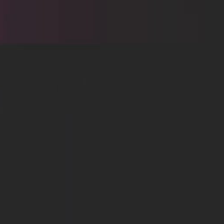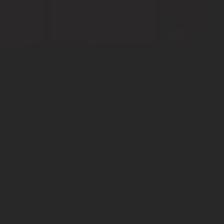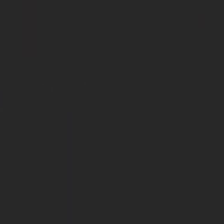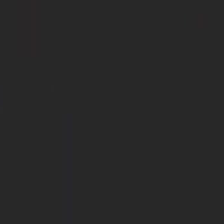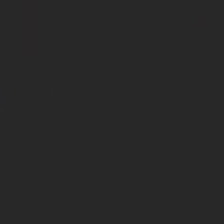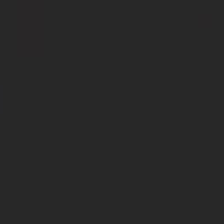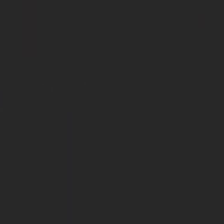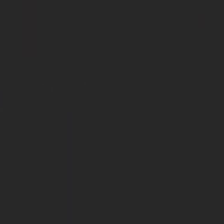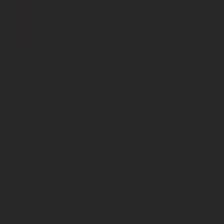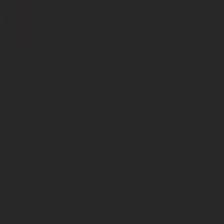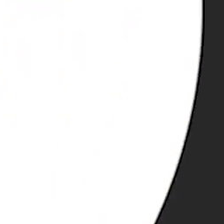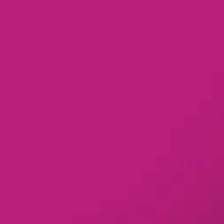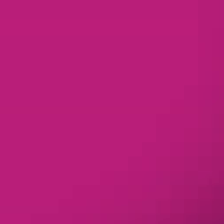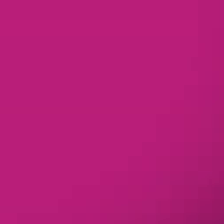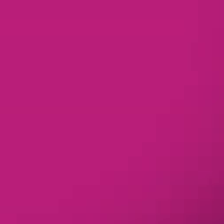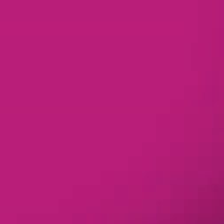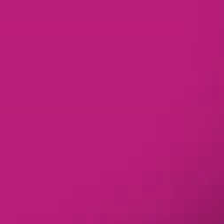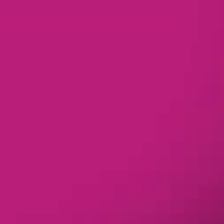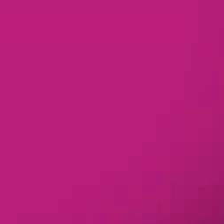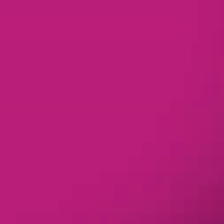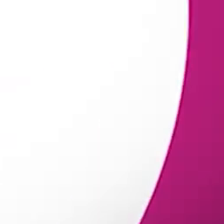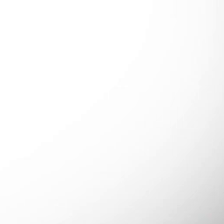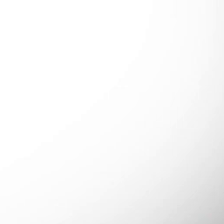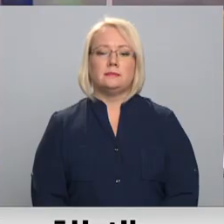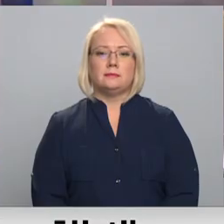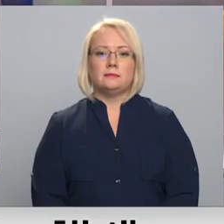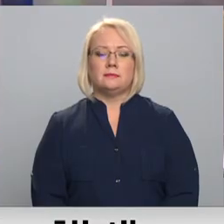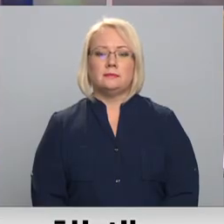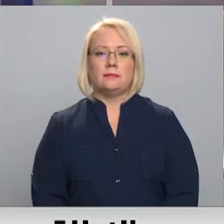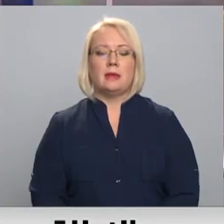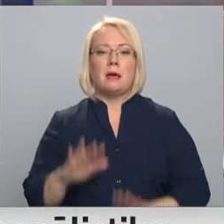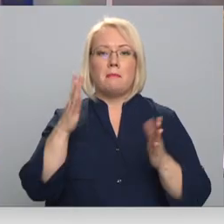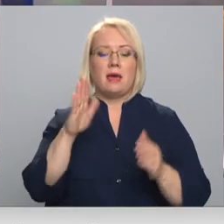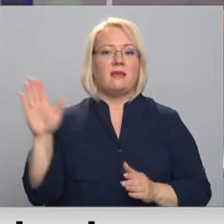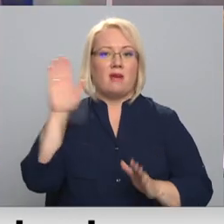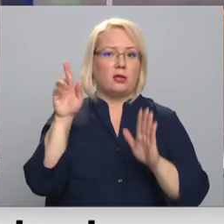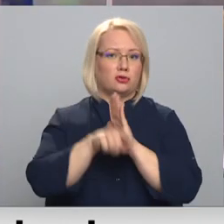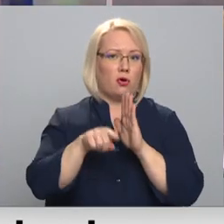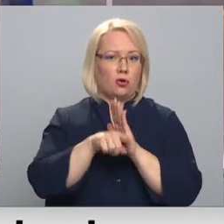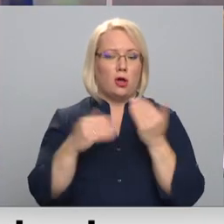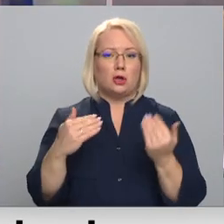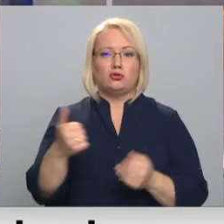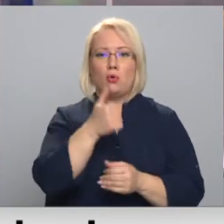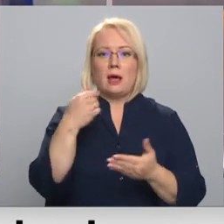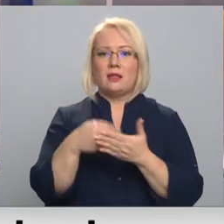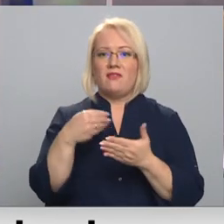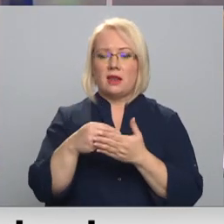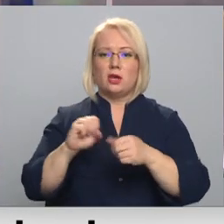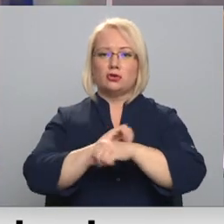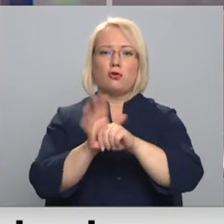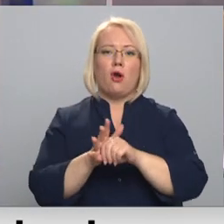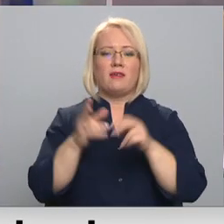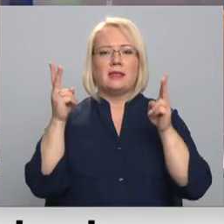Re! Viss ēters ir te! Tikmēr valsts kontroli arī šogad vērtējas COVID-19